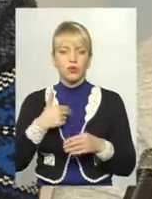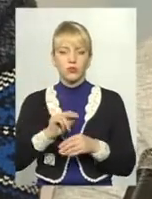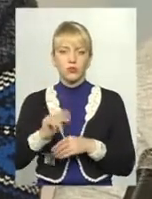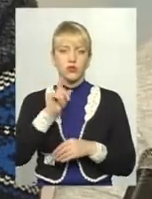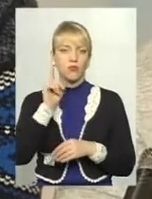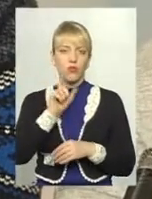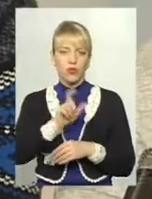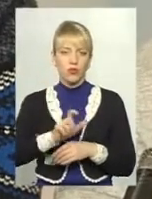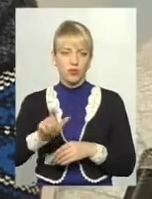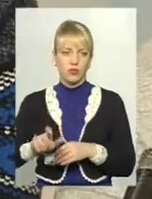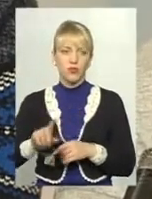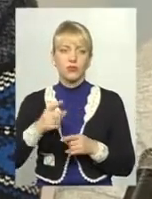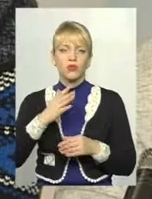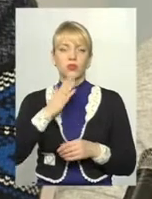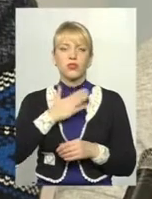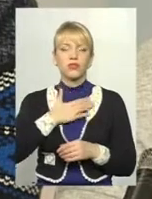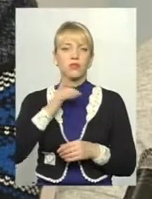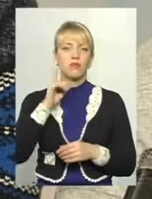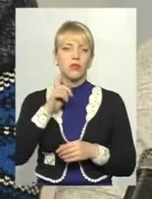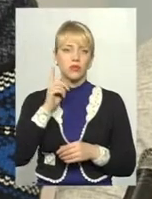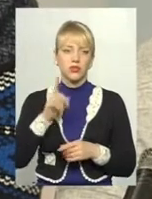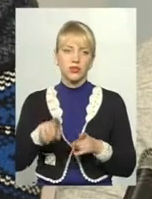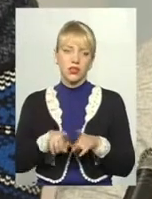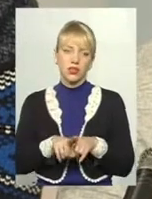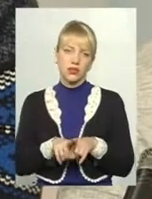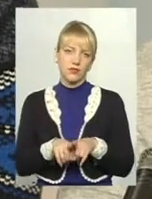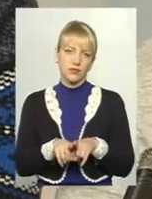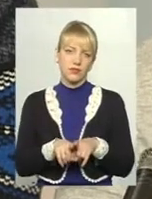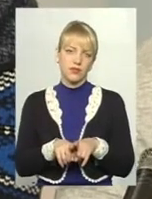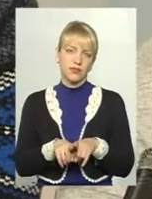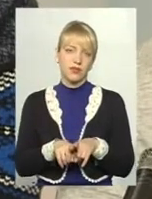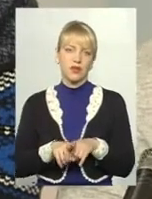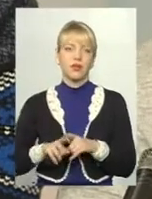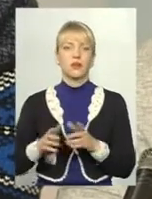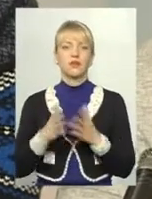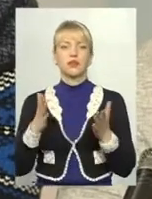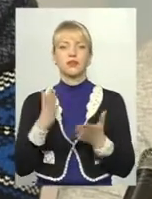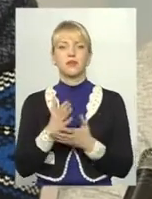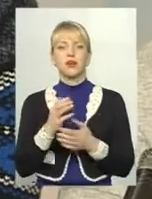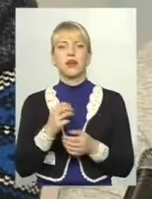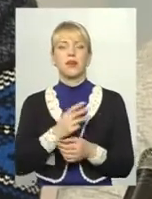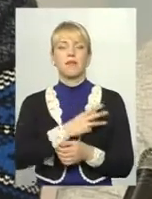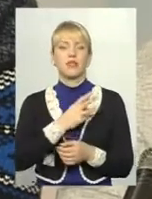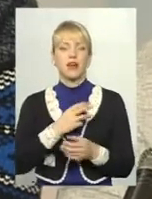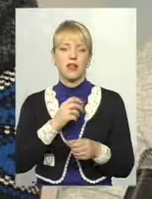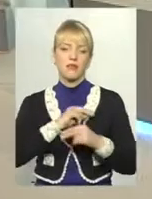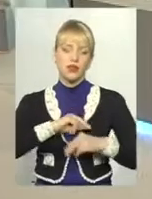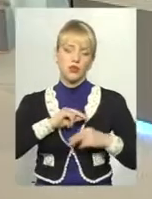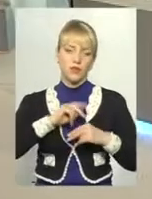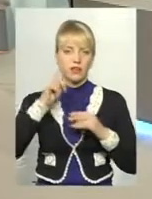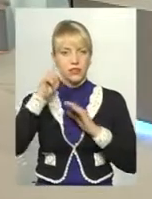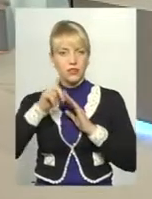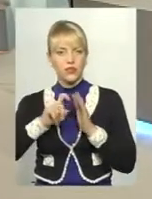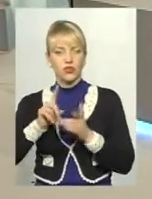більше має бажання працювати, розвиватися, щось діздаватися